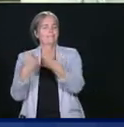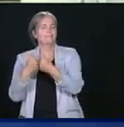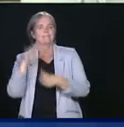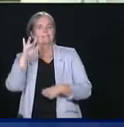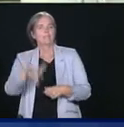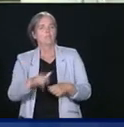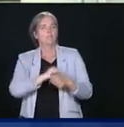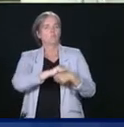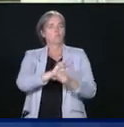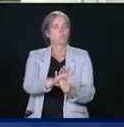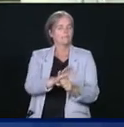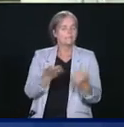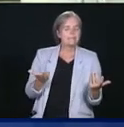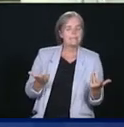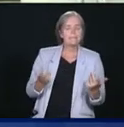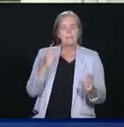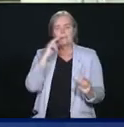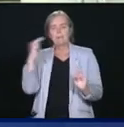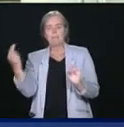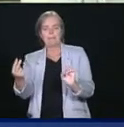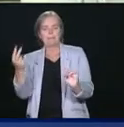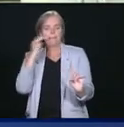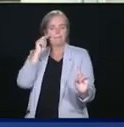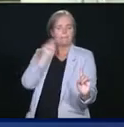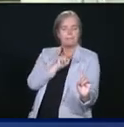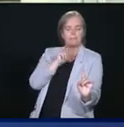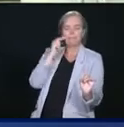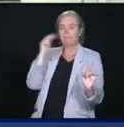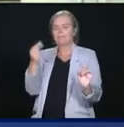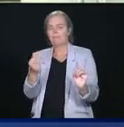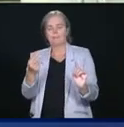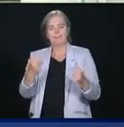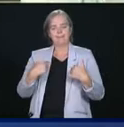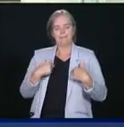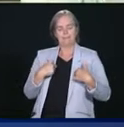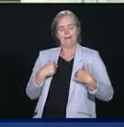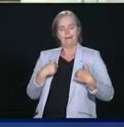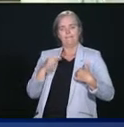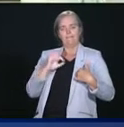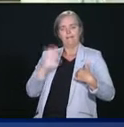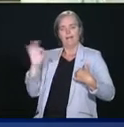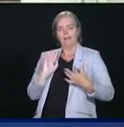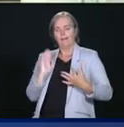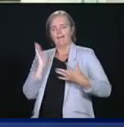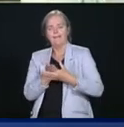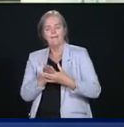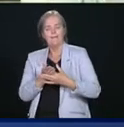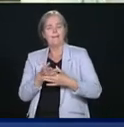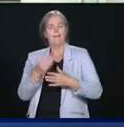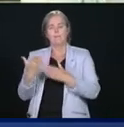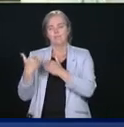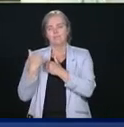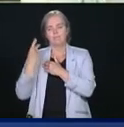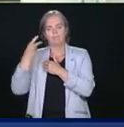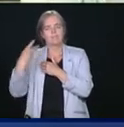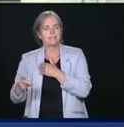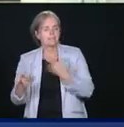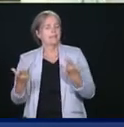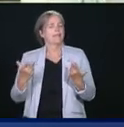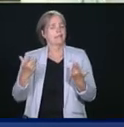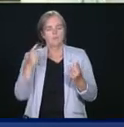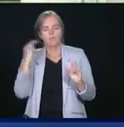-19, ont différentes perspectives par rapport à l'intervention fédérale dans leur champ de compétences, mais nous sommes